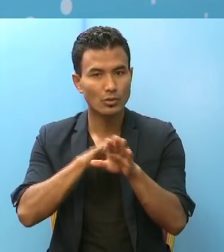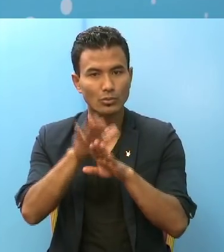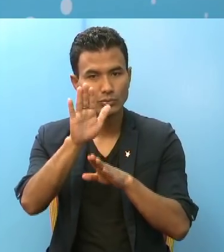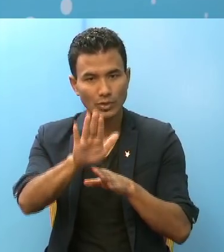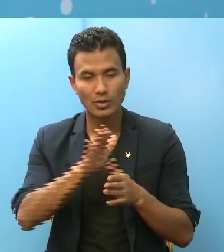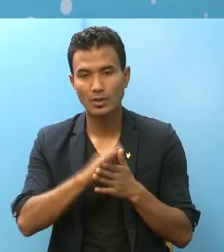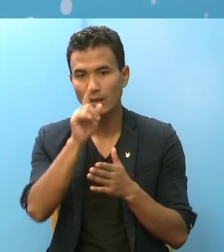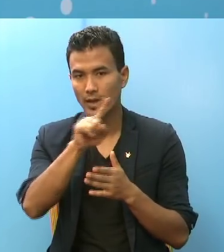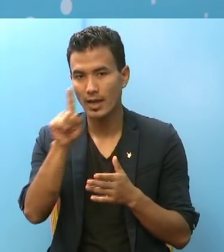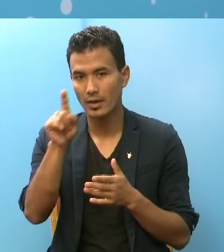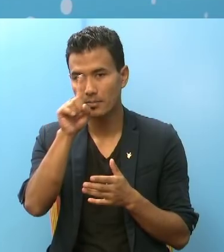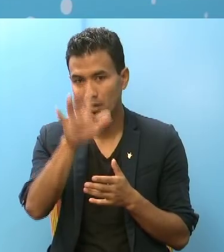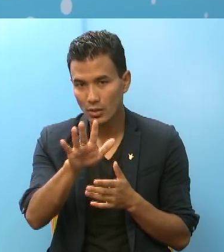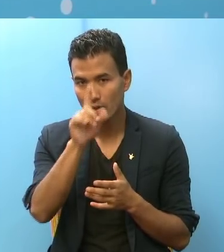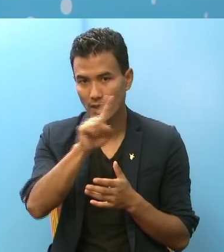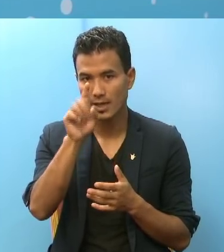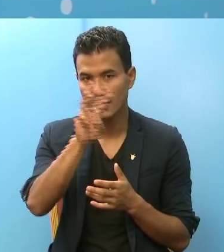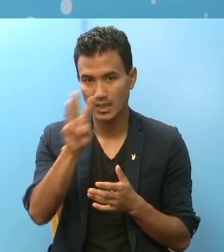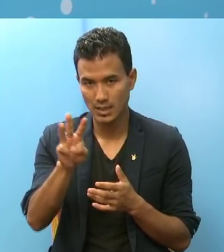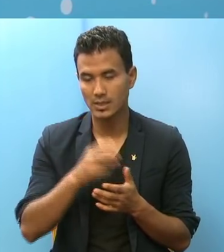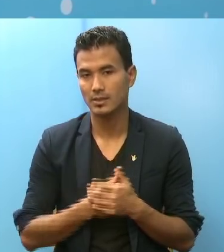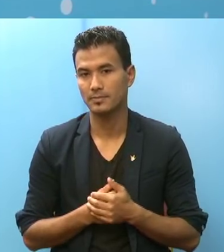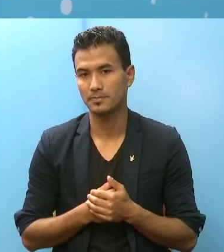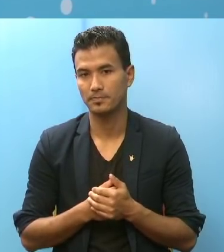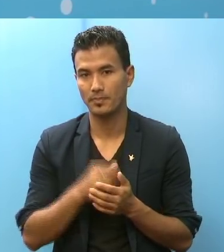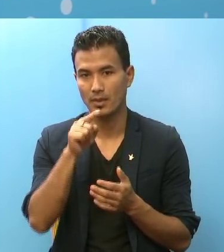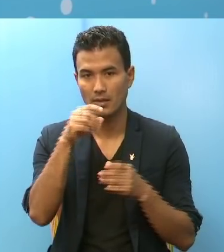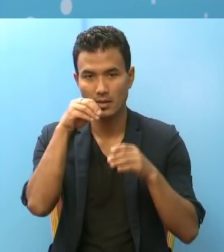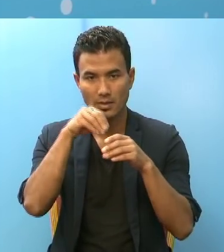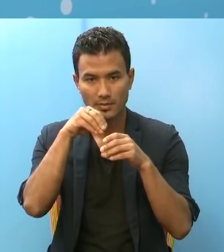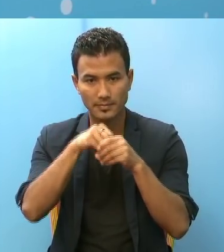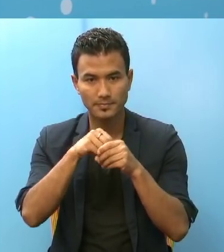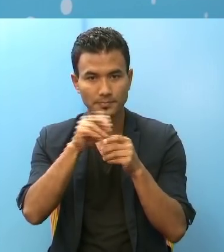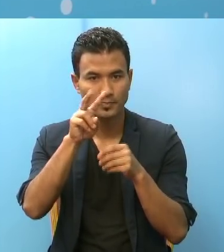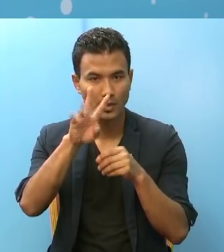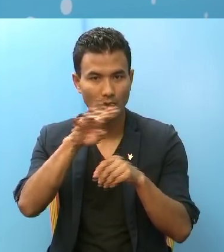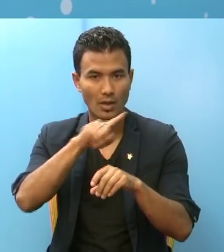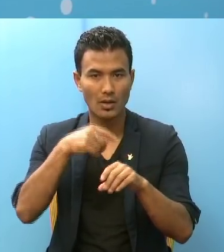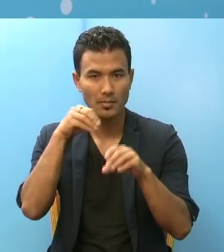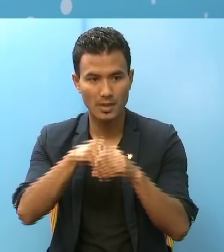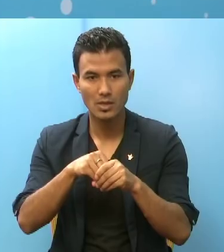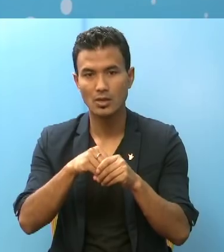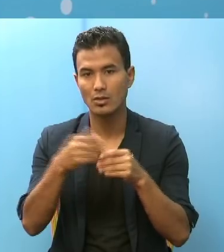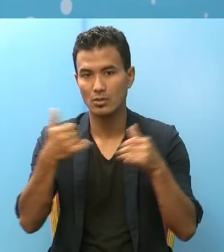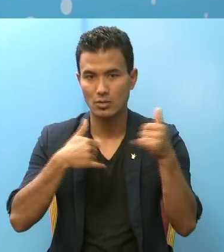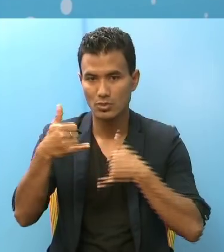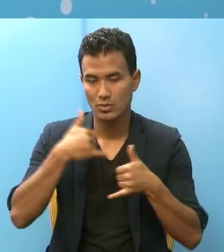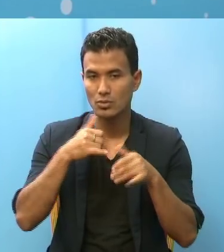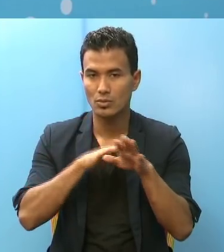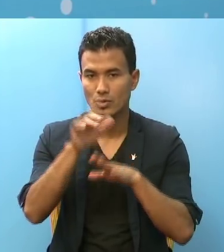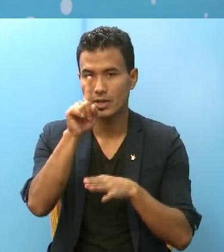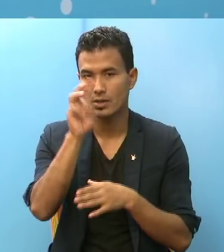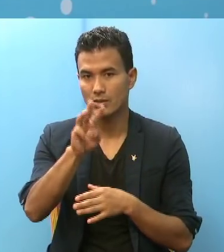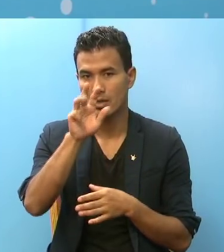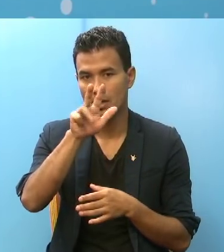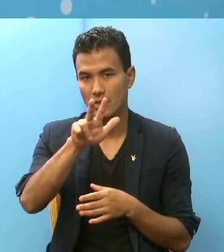एक आरे से 15 रा एक आरे से 23 तेस मा गएको 24 गंटा मा जम्मा कॉल एक